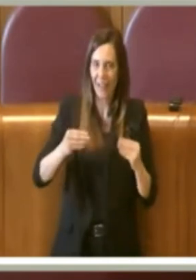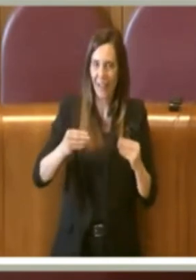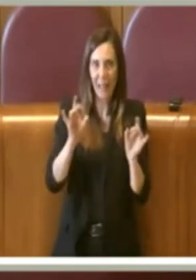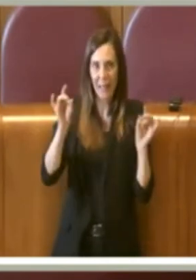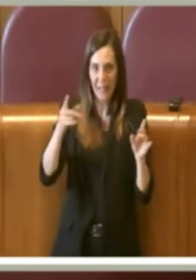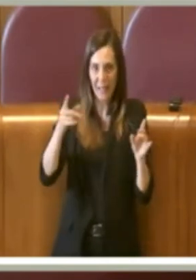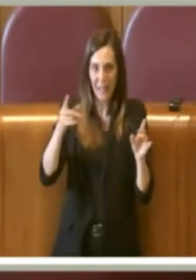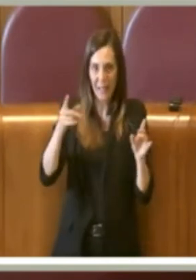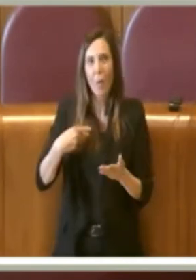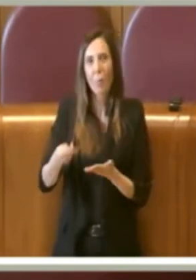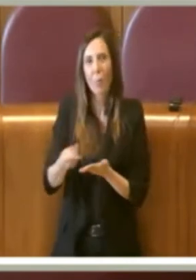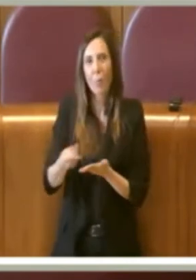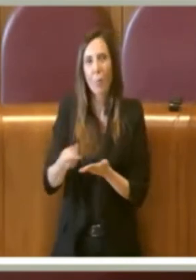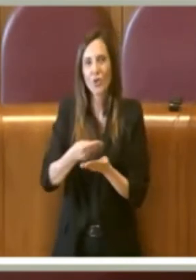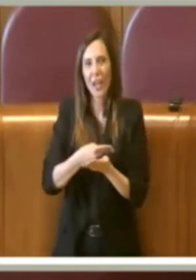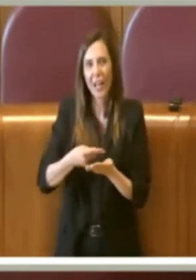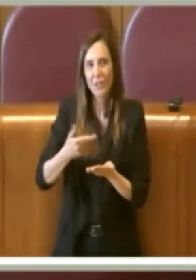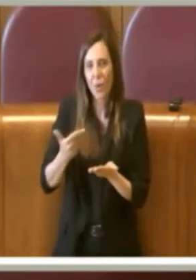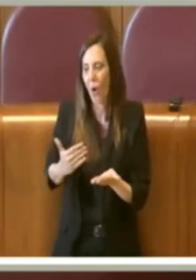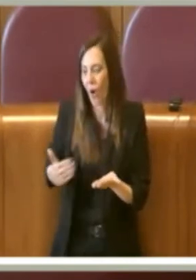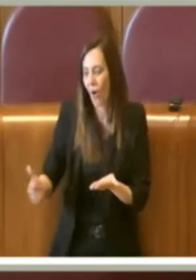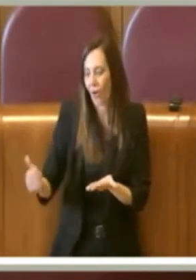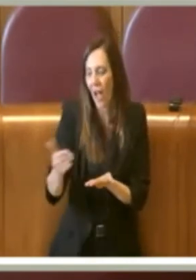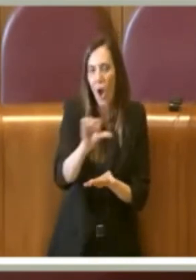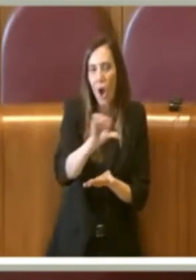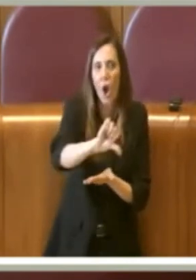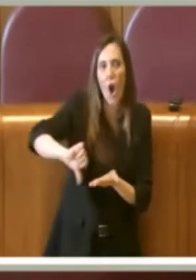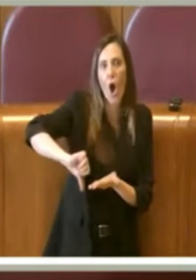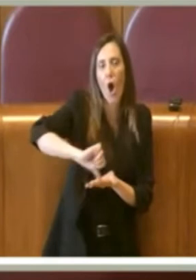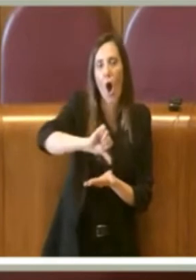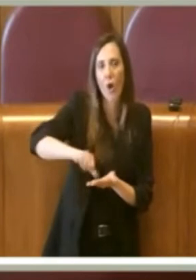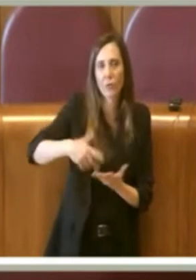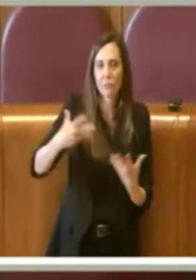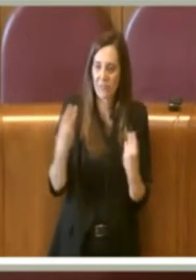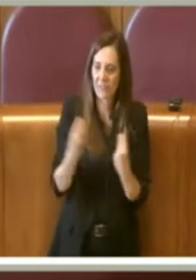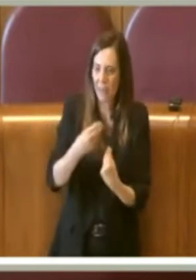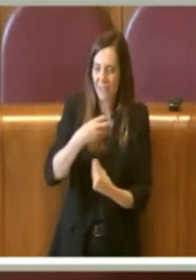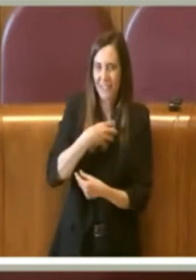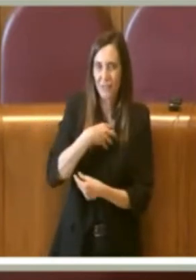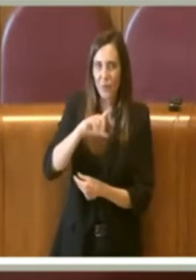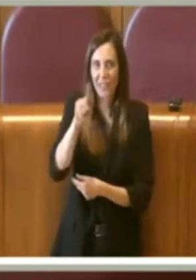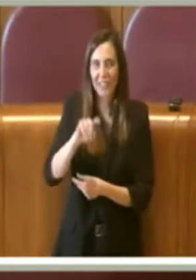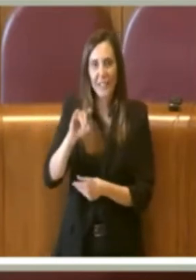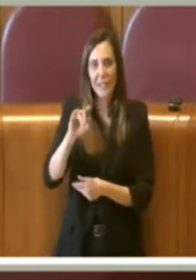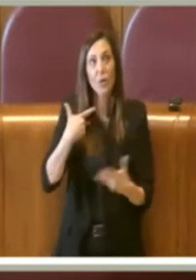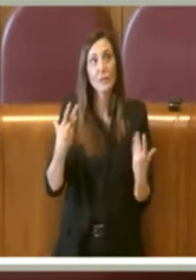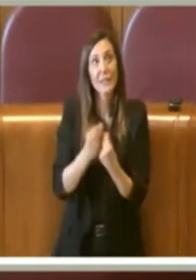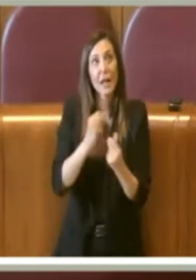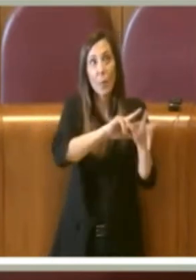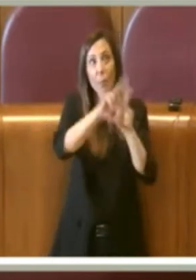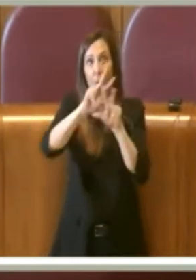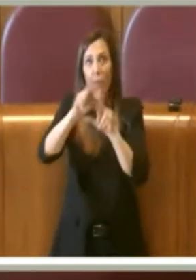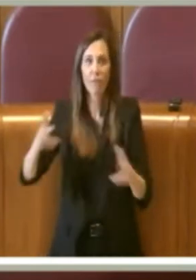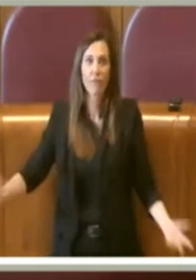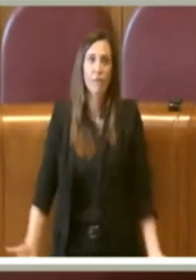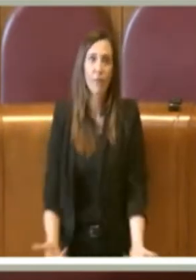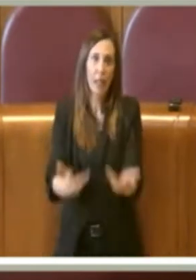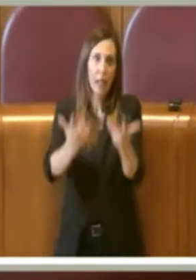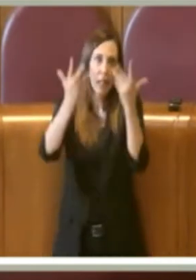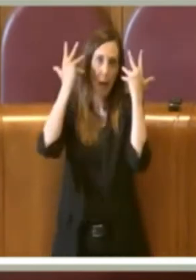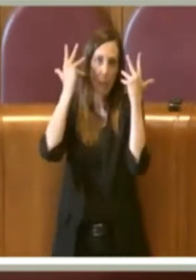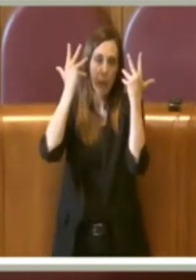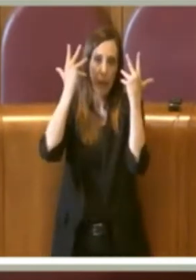progetto raccoglio di Ama portato avanti insieme all'assessore Ziantoni, insieme ai municipi che vede finalmente